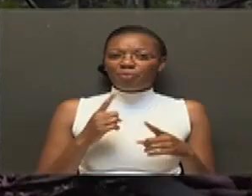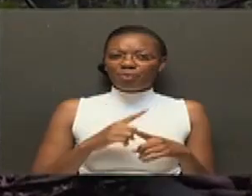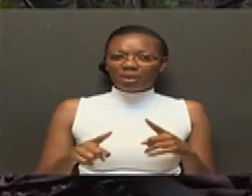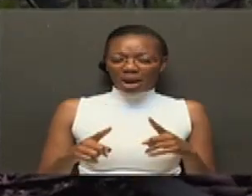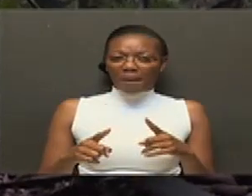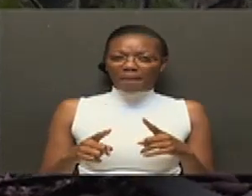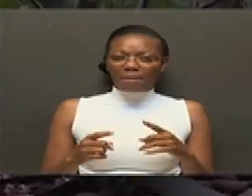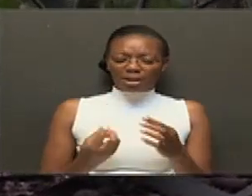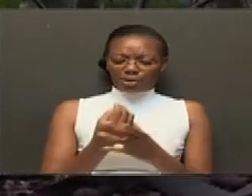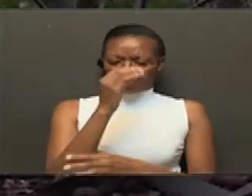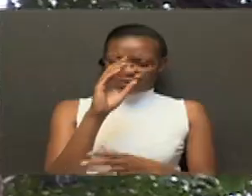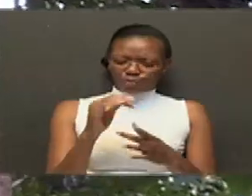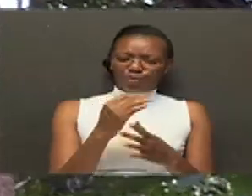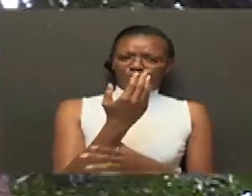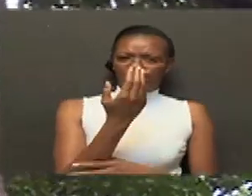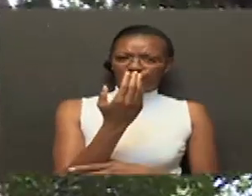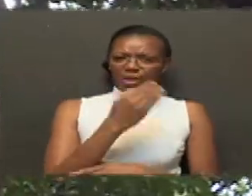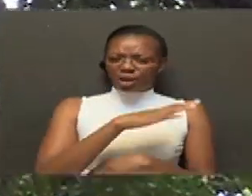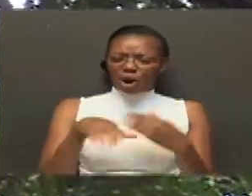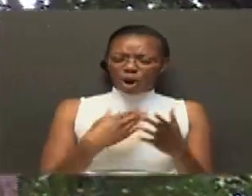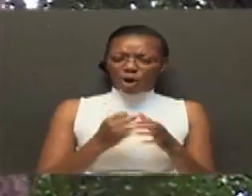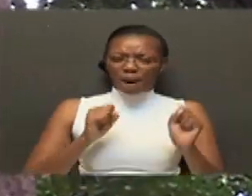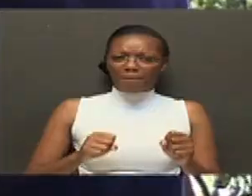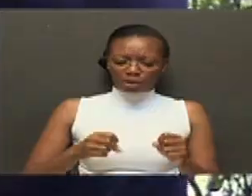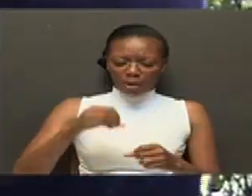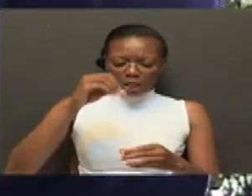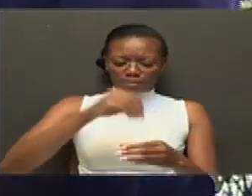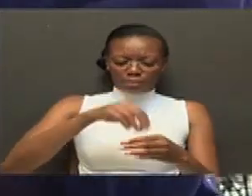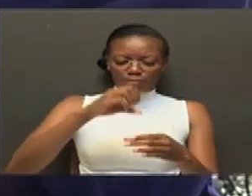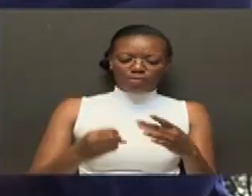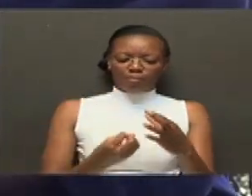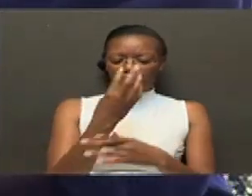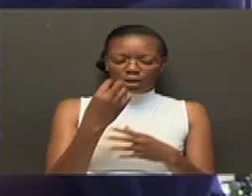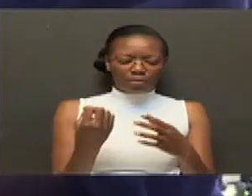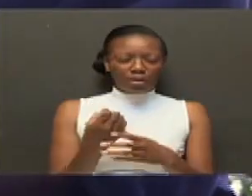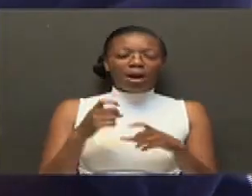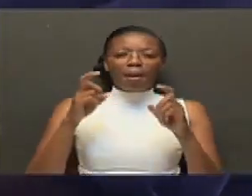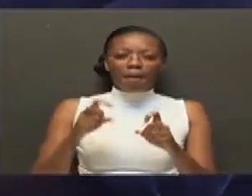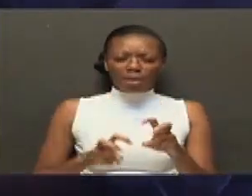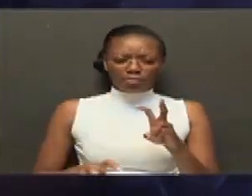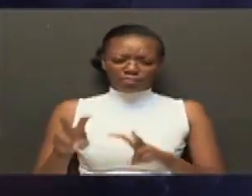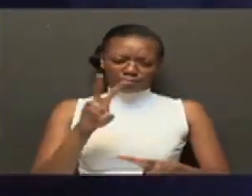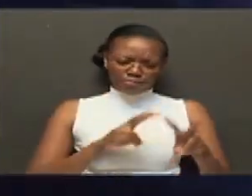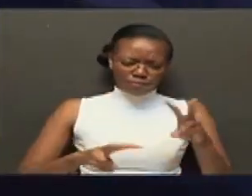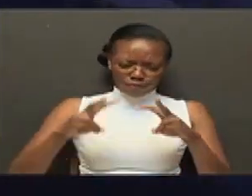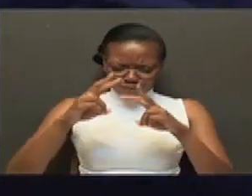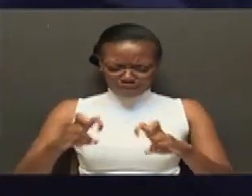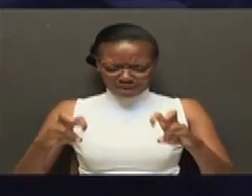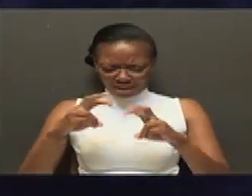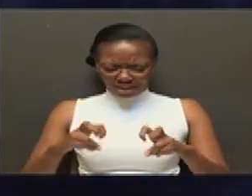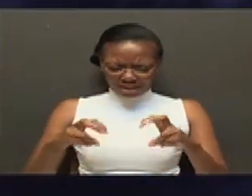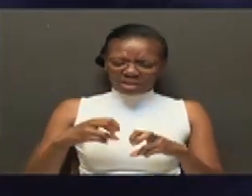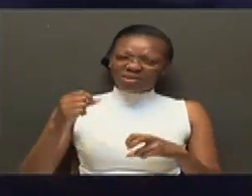miti ama mbegu yoyote hile tuhupandwa. Lazima watafiti waichunguze kwa miezi katha hadi ikomae, njiyo iwe